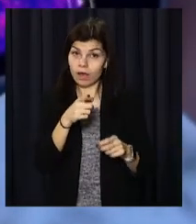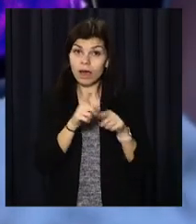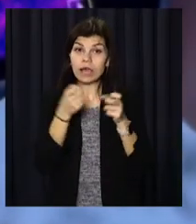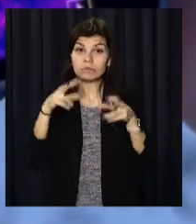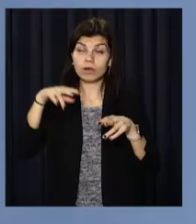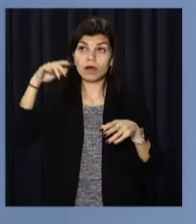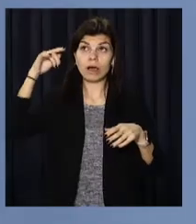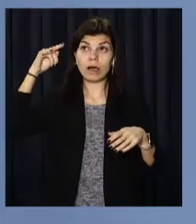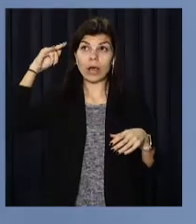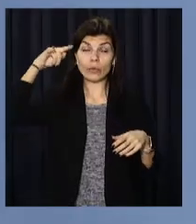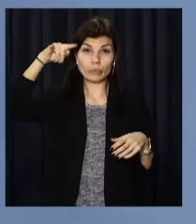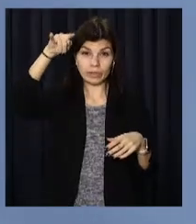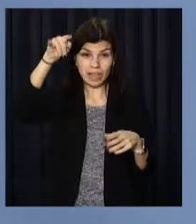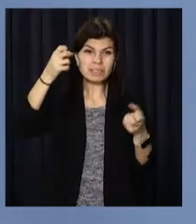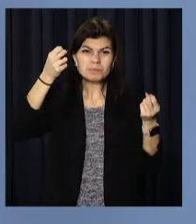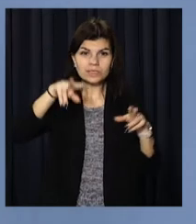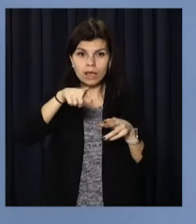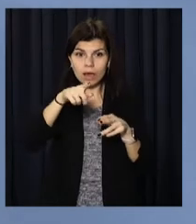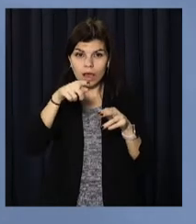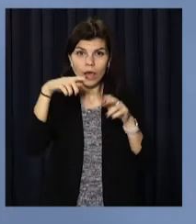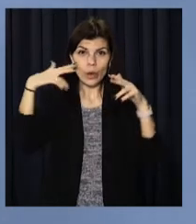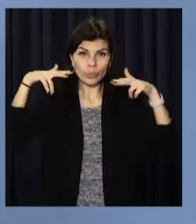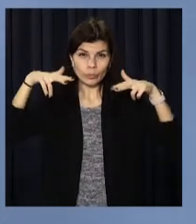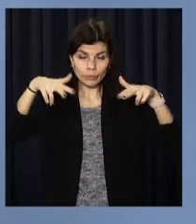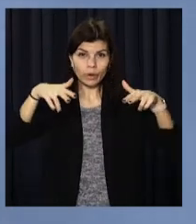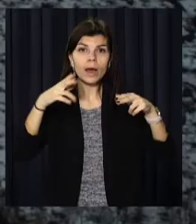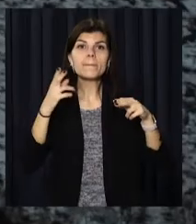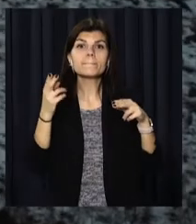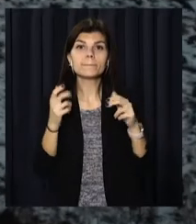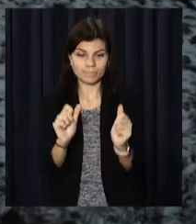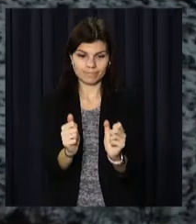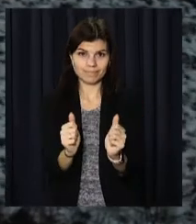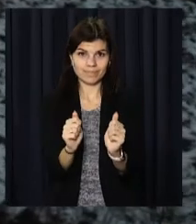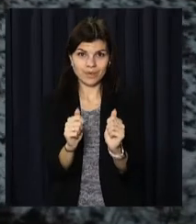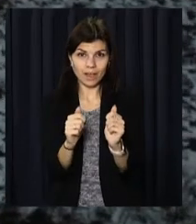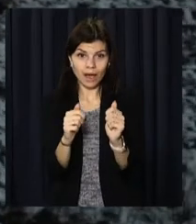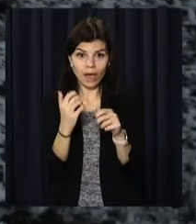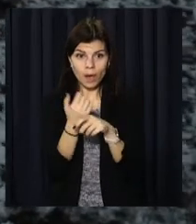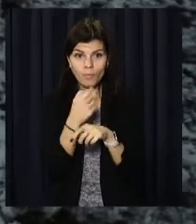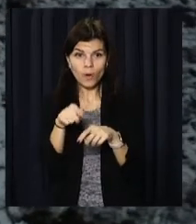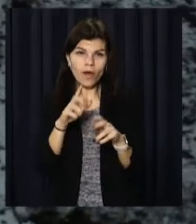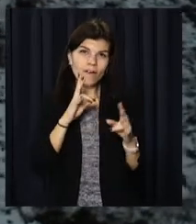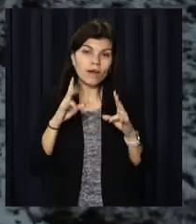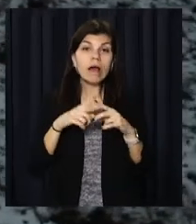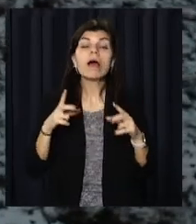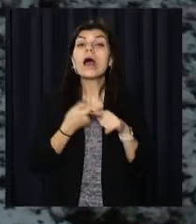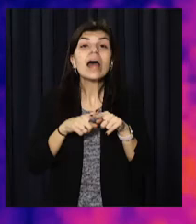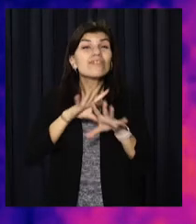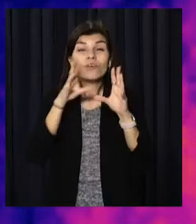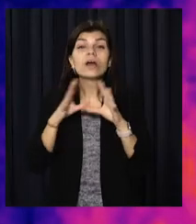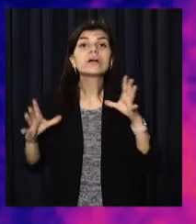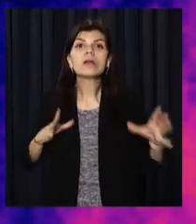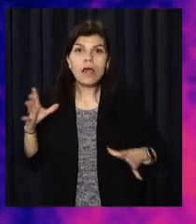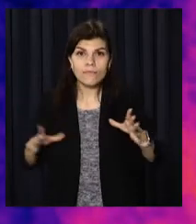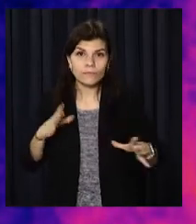літальні апарати. А також намагались приховано проникнути на територію для вчинення серії підривів. Тренування пройшли в умовах